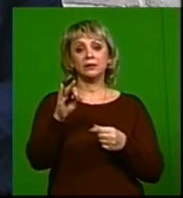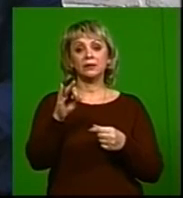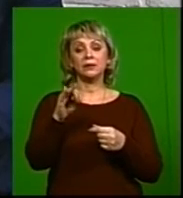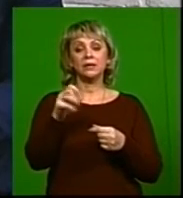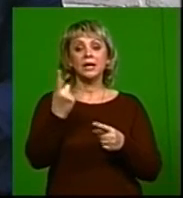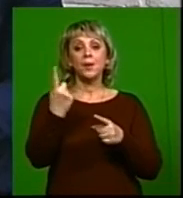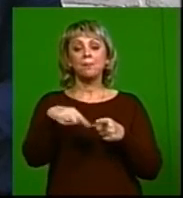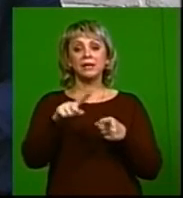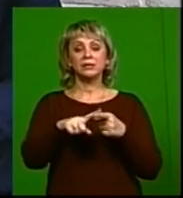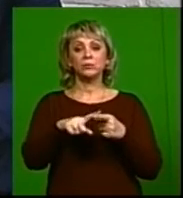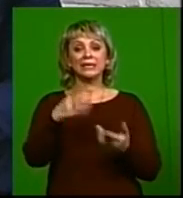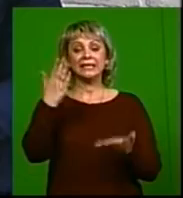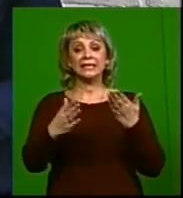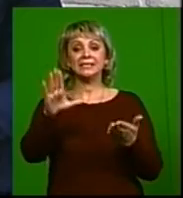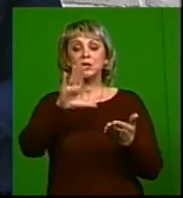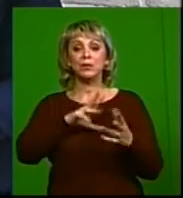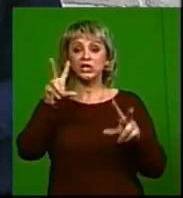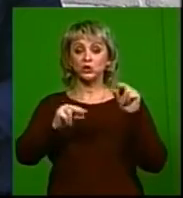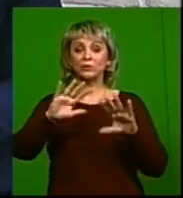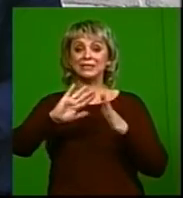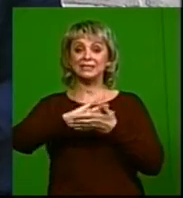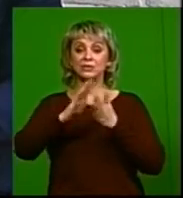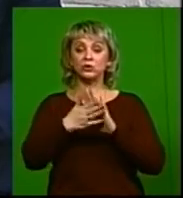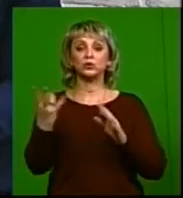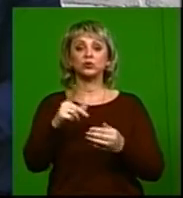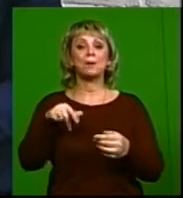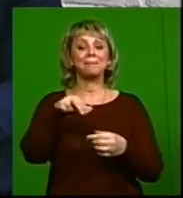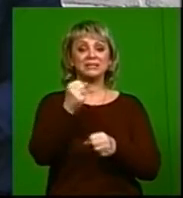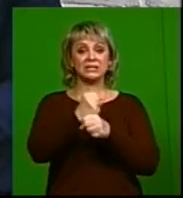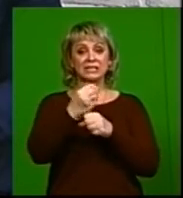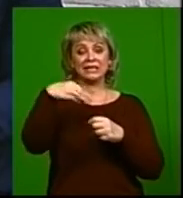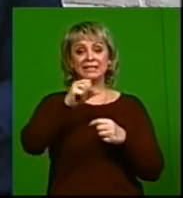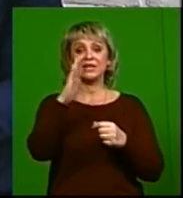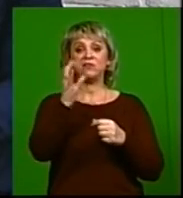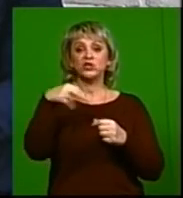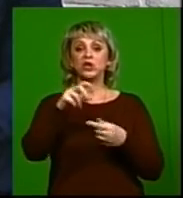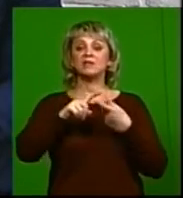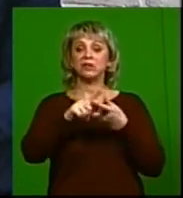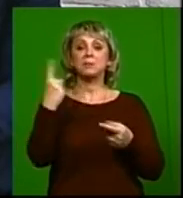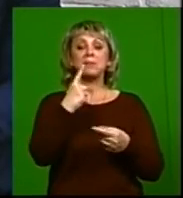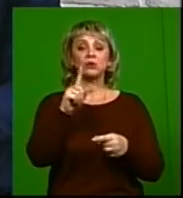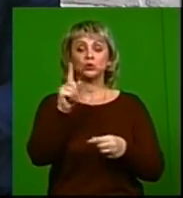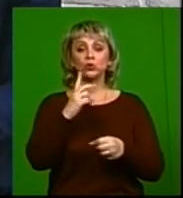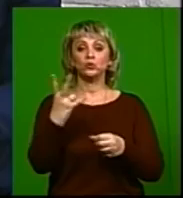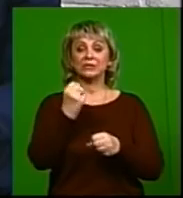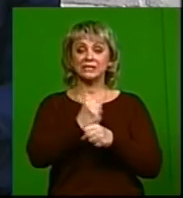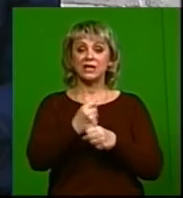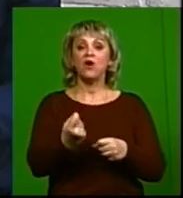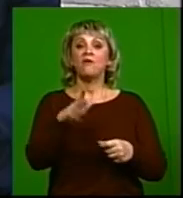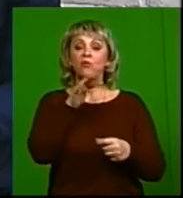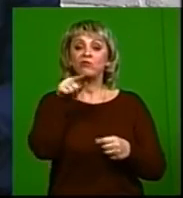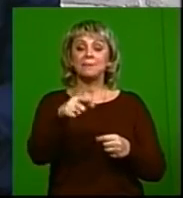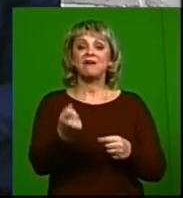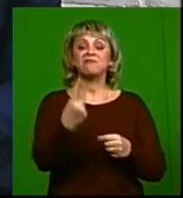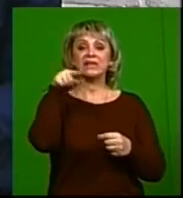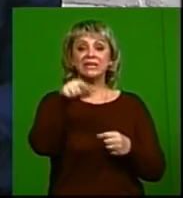И поэтому, если были рискованные ситуации, повторюсь, да, нужно пойти и сделать тест на ВИЧ. Это первое, что нужно сделать. Вовремя выявлена ВИЧ-инфекция,